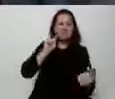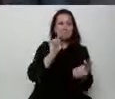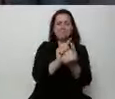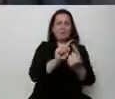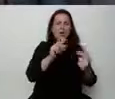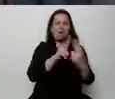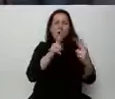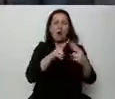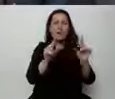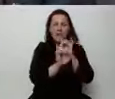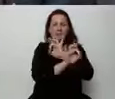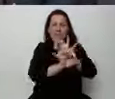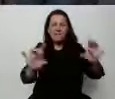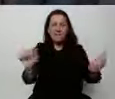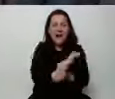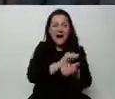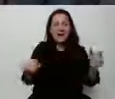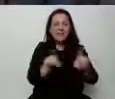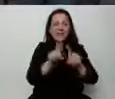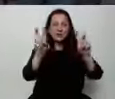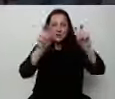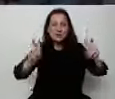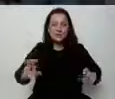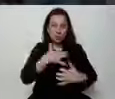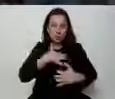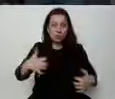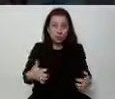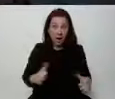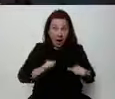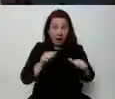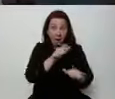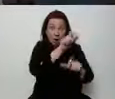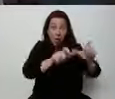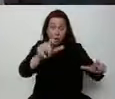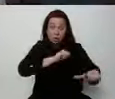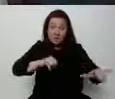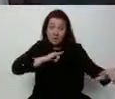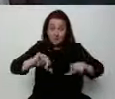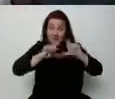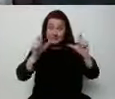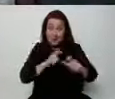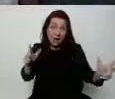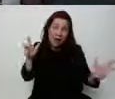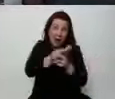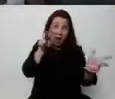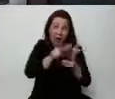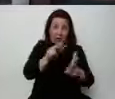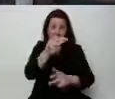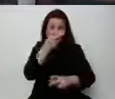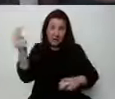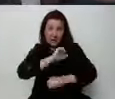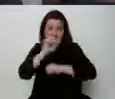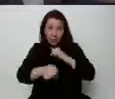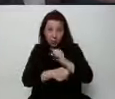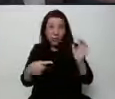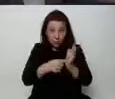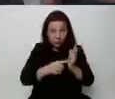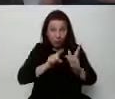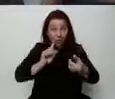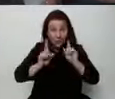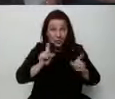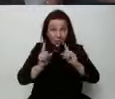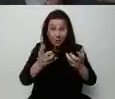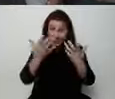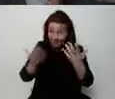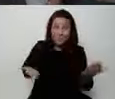na pierwszej linii walki z kryzysem gospodarczym, żeby oni byli przez cały czas atakowani tematami zastępczymi? To jest ta debata, którą pan nam proponuje?